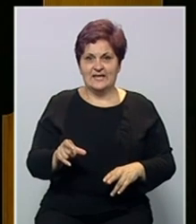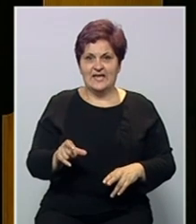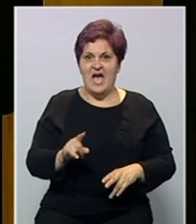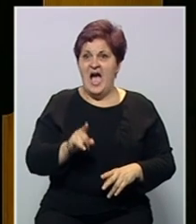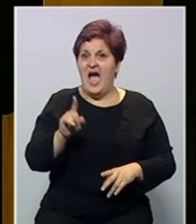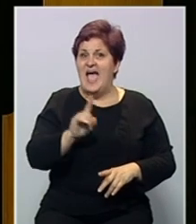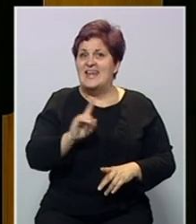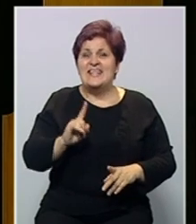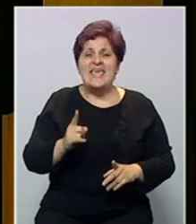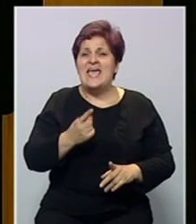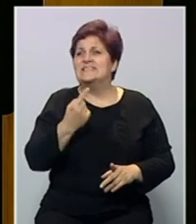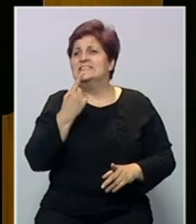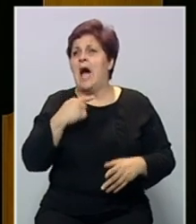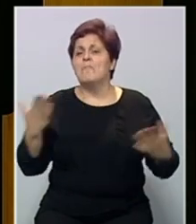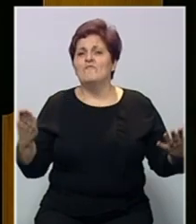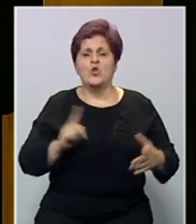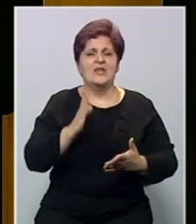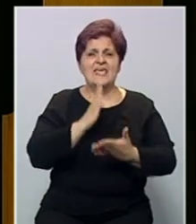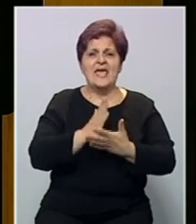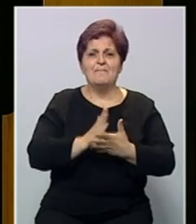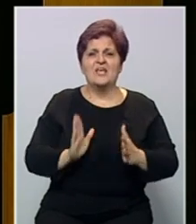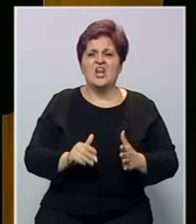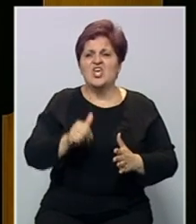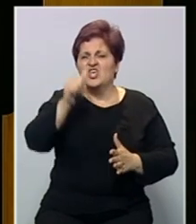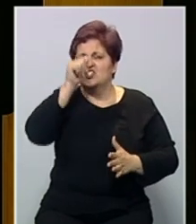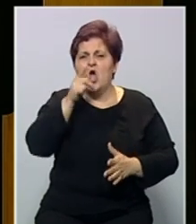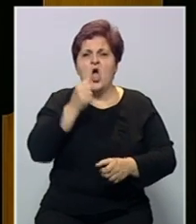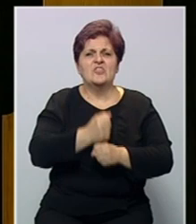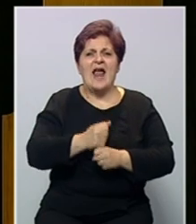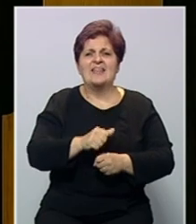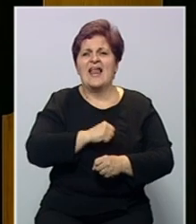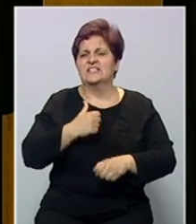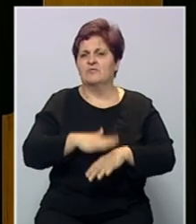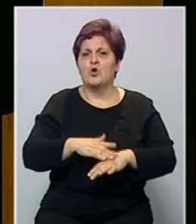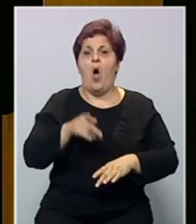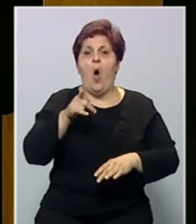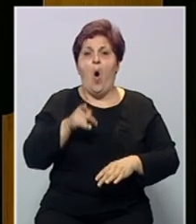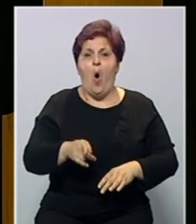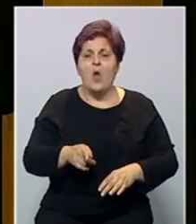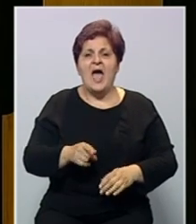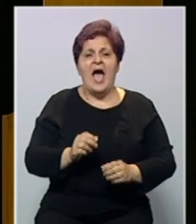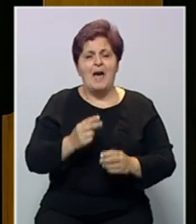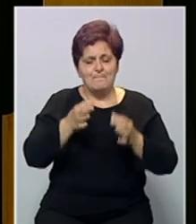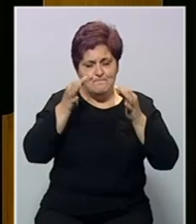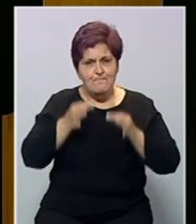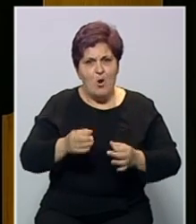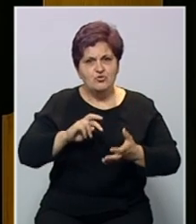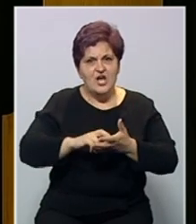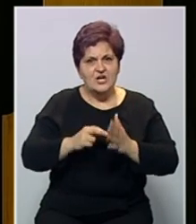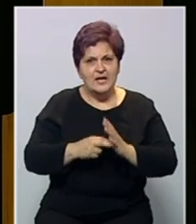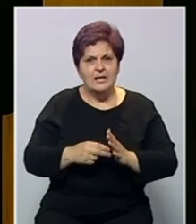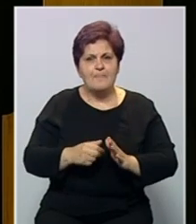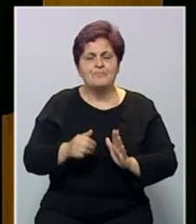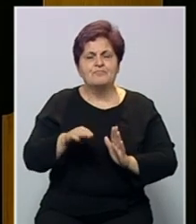Ničega samovoljnog u njenom djelovanju nema. Navedite šta je ona tog radila samovoljno. Ona se drži strategija, ustava,